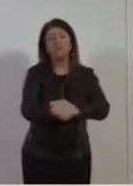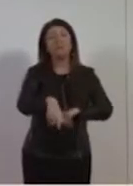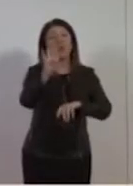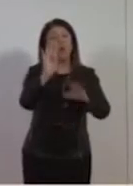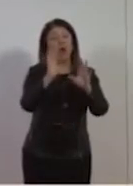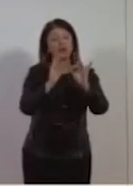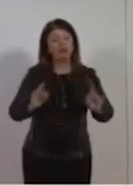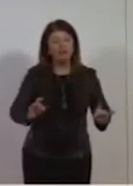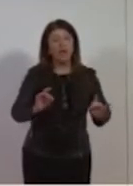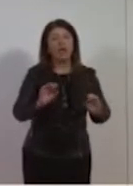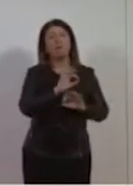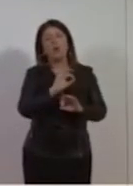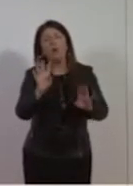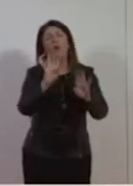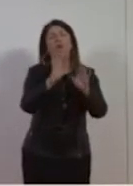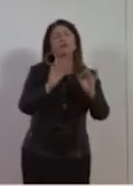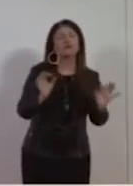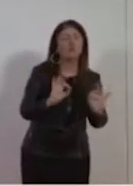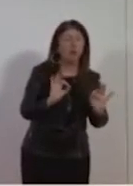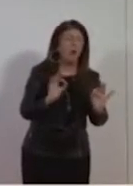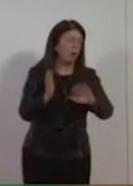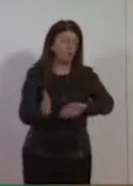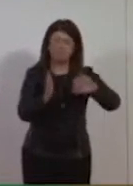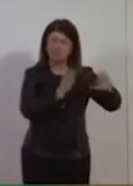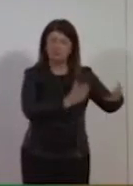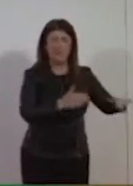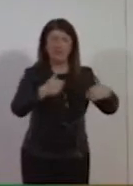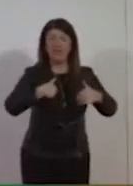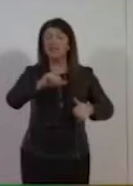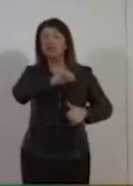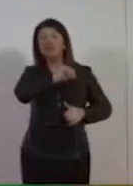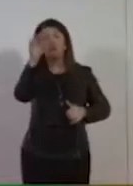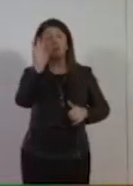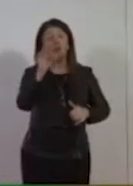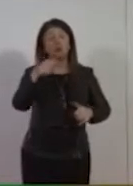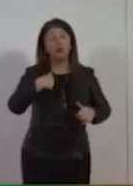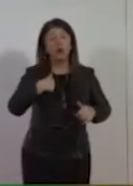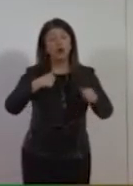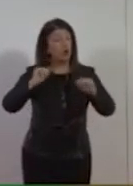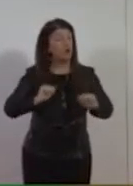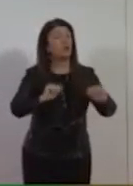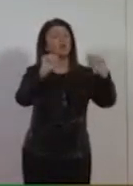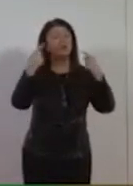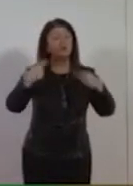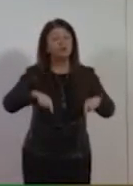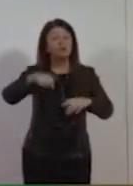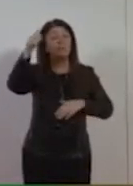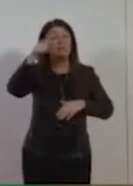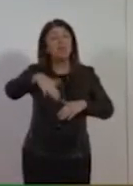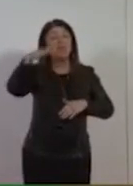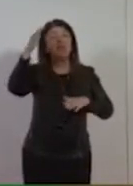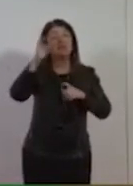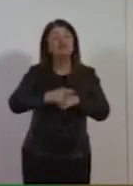c'è una cosa a cui io non sono disposto a rinunciare sono i mille giorni di governo e le cose che abbiamo fatto.